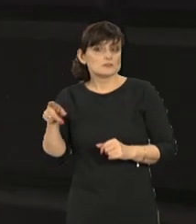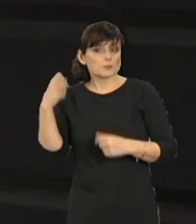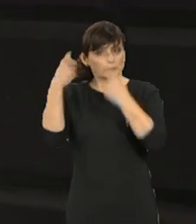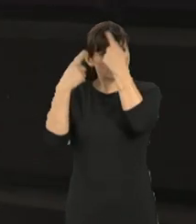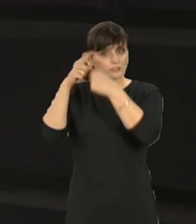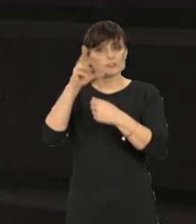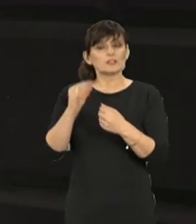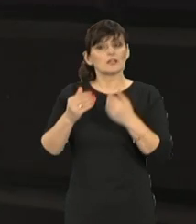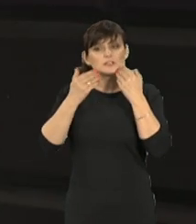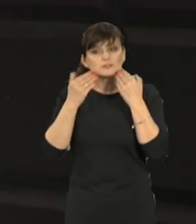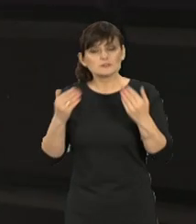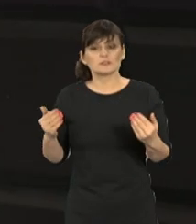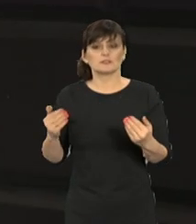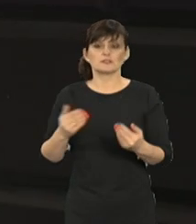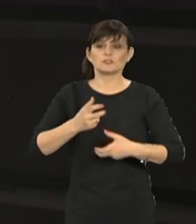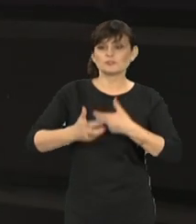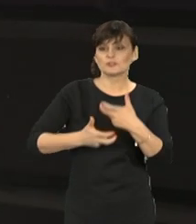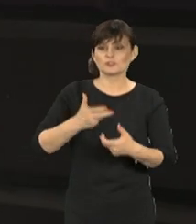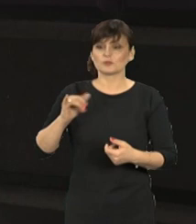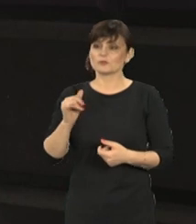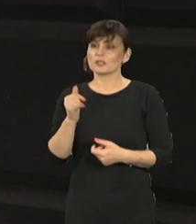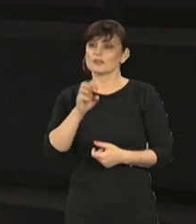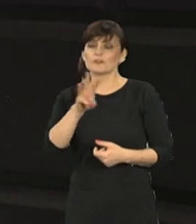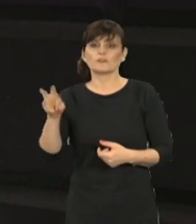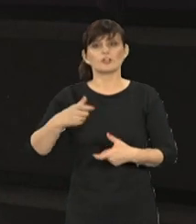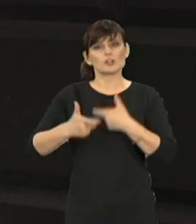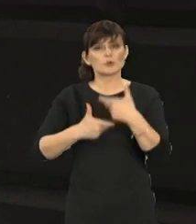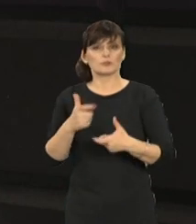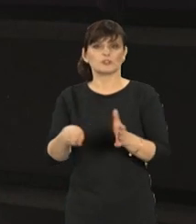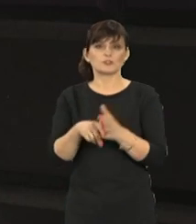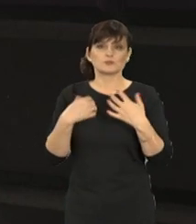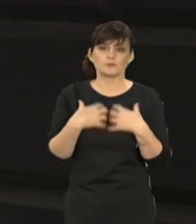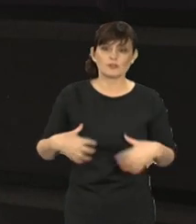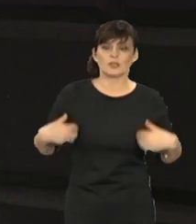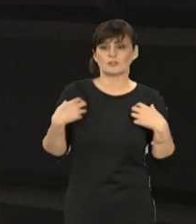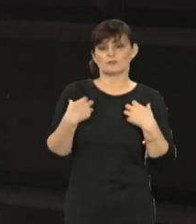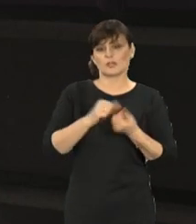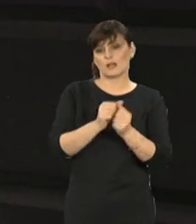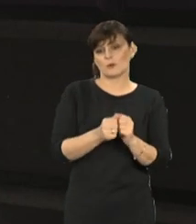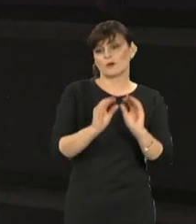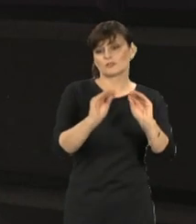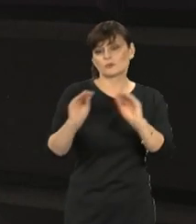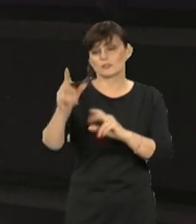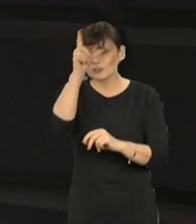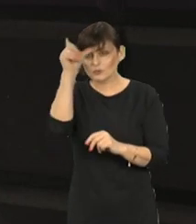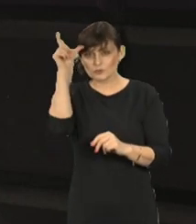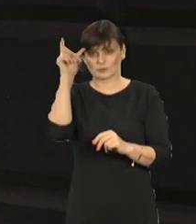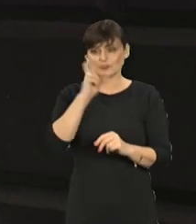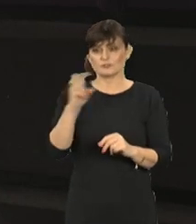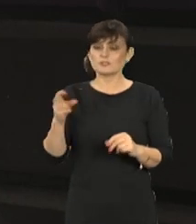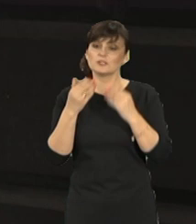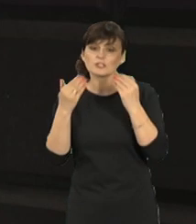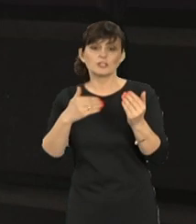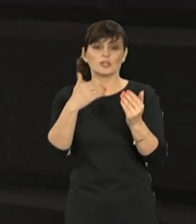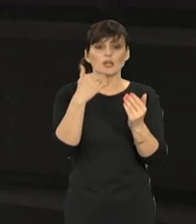myśli Pani, czy dzięki samemu, samym czynom, jakie Państwo robicie wobec tych zwierząt, czy nauczaniu ludzi, dzięki